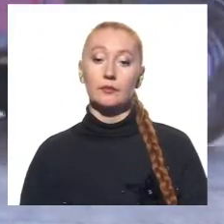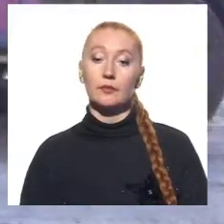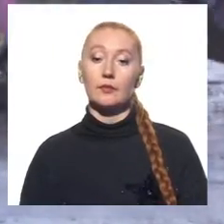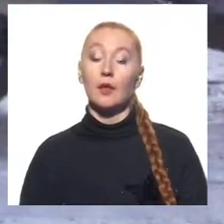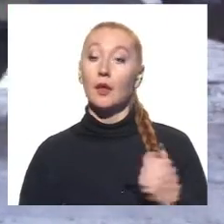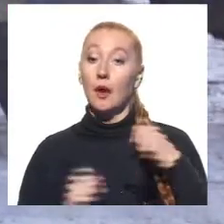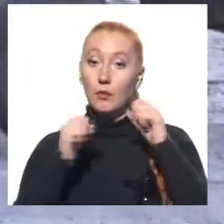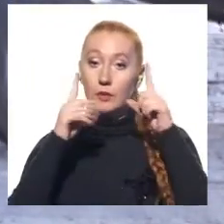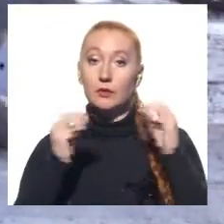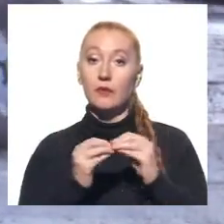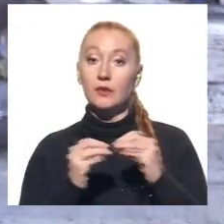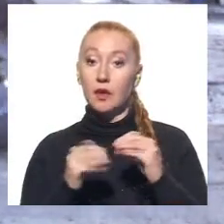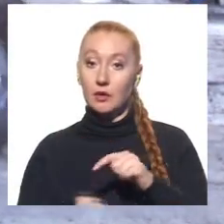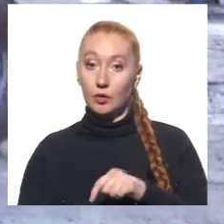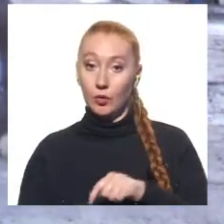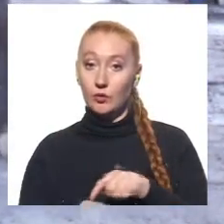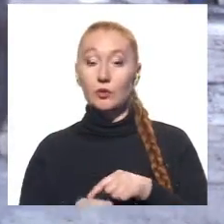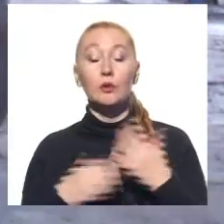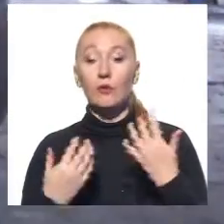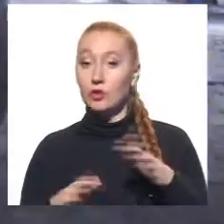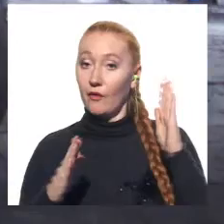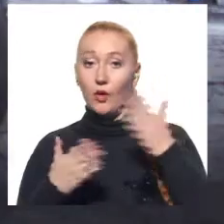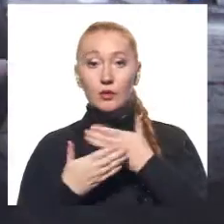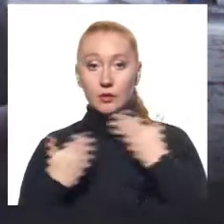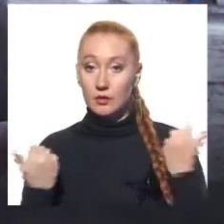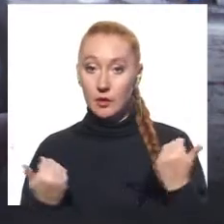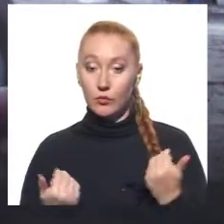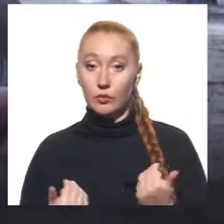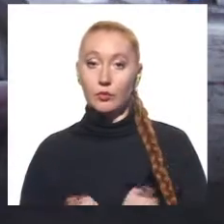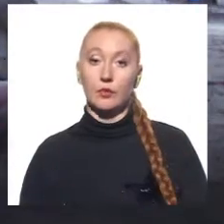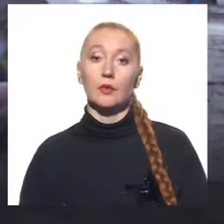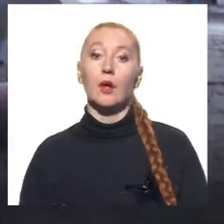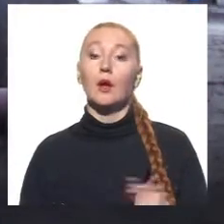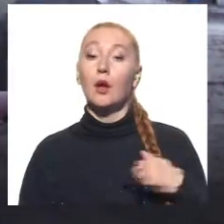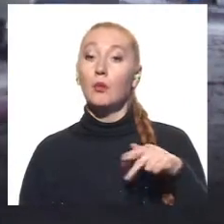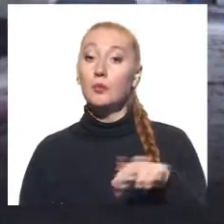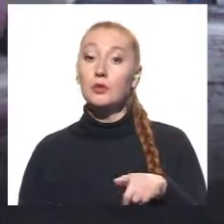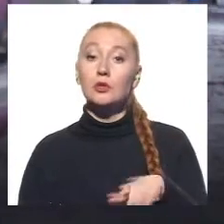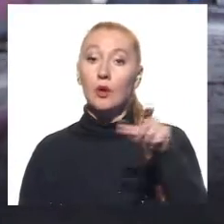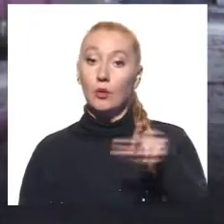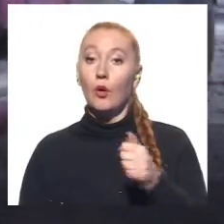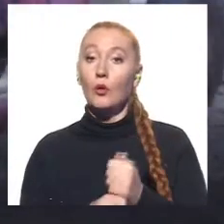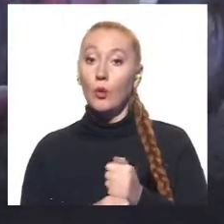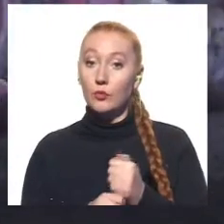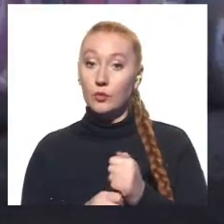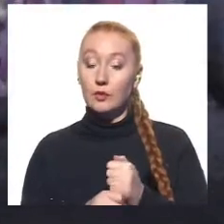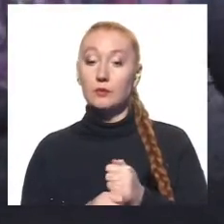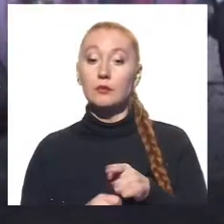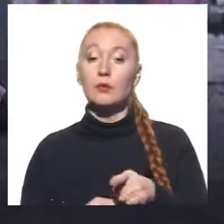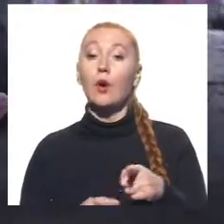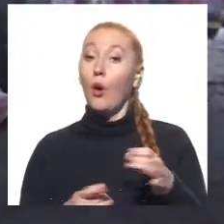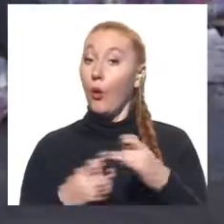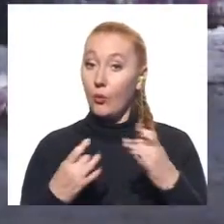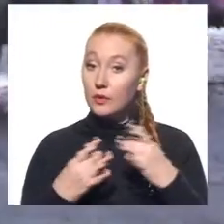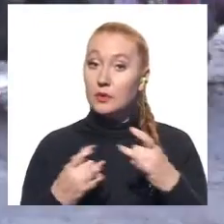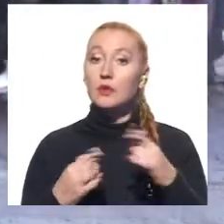Проснулася 10 годин, води вже не було. Я прокинулася о 10-й, води вже не було. Підійшла до робітника години дві тому. Він мене